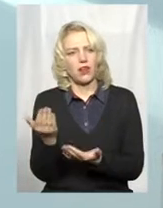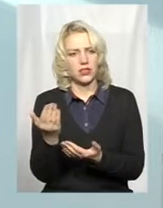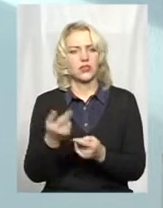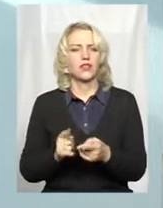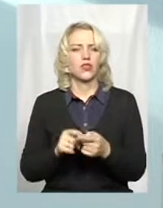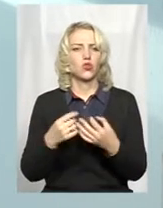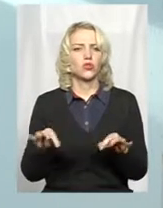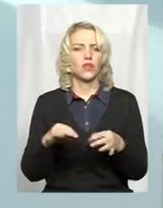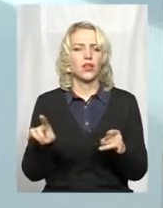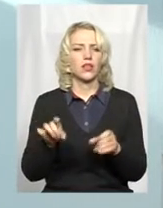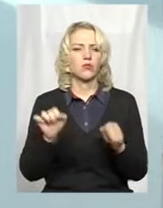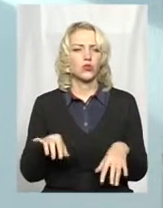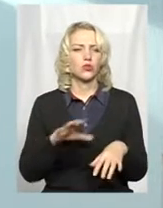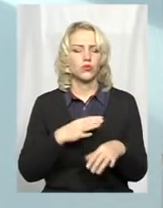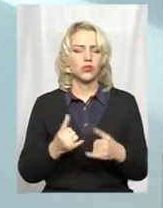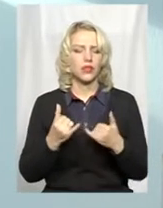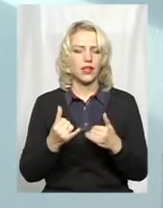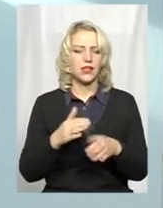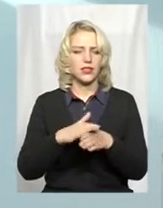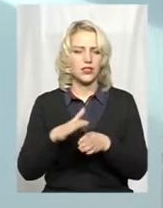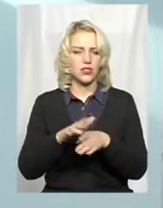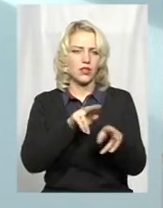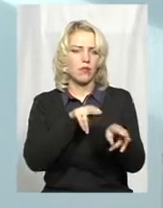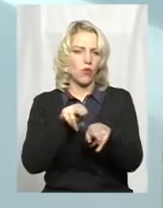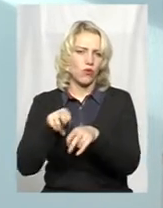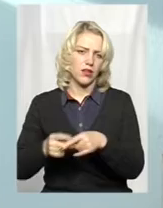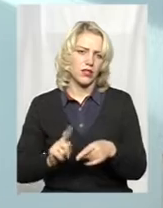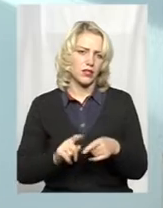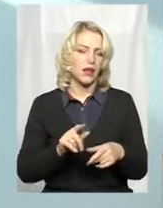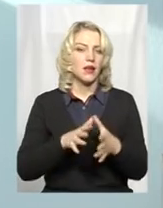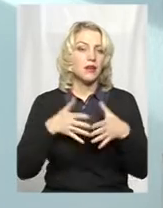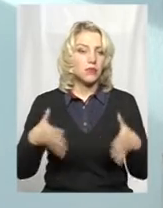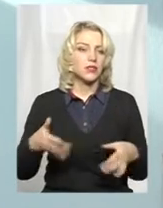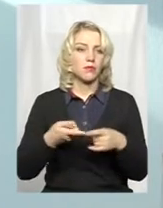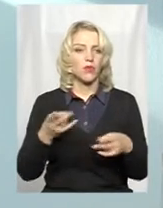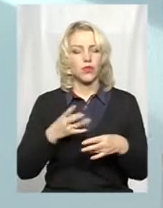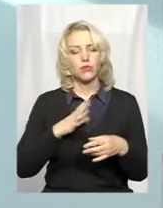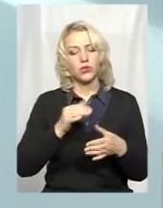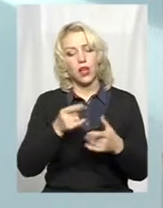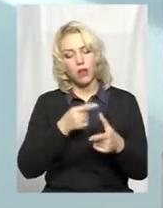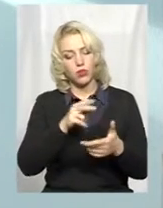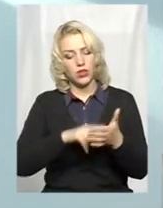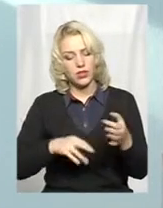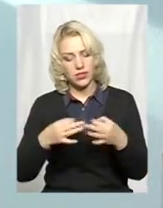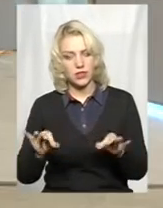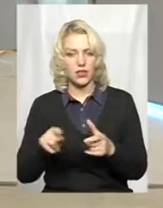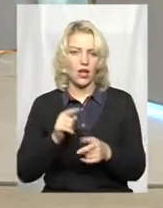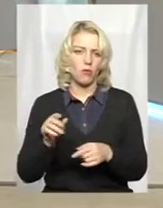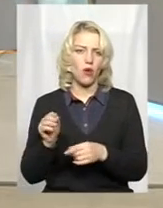дозвола, які можуть бути для здійснення полювання. А фактично у переважної більшості мисливців це має бути або ліцензія, або відстрілична карточка.